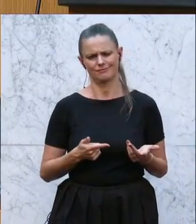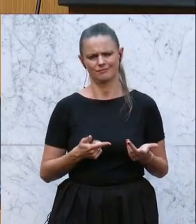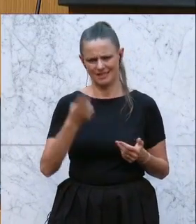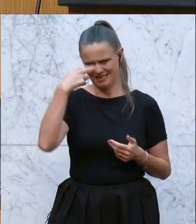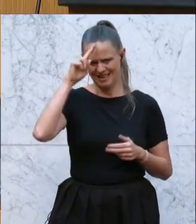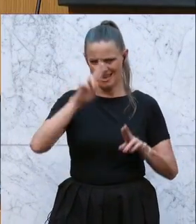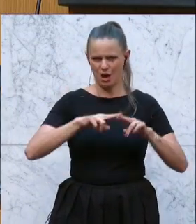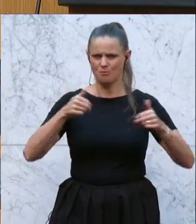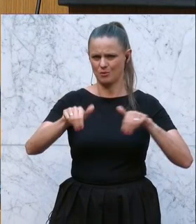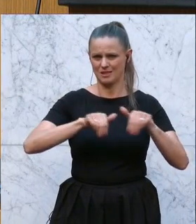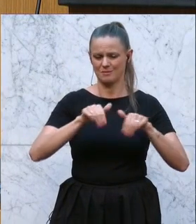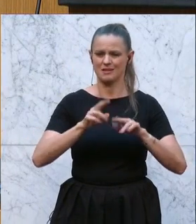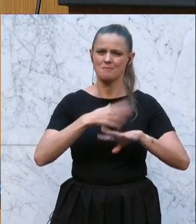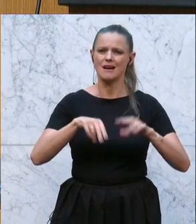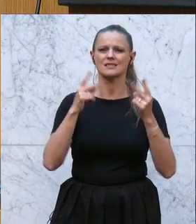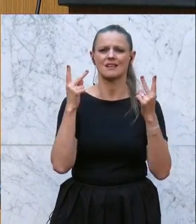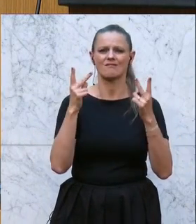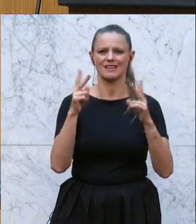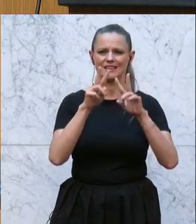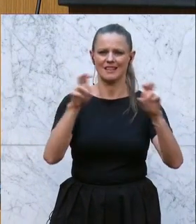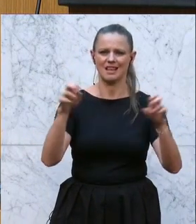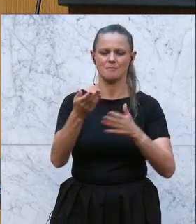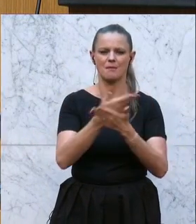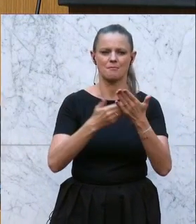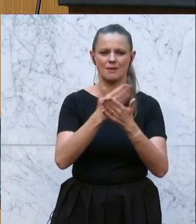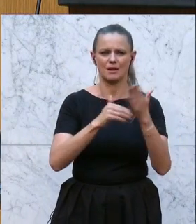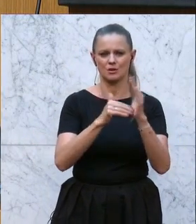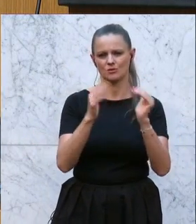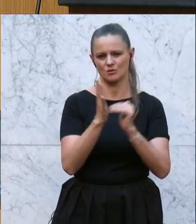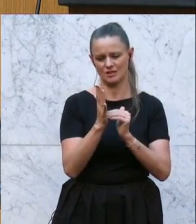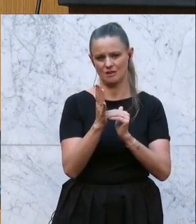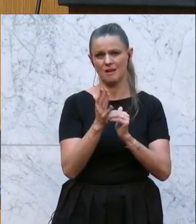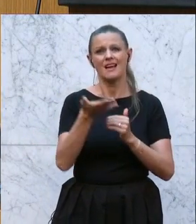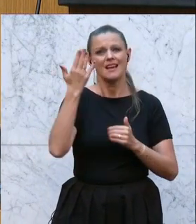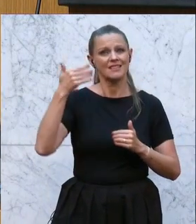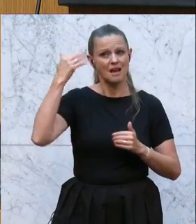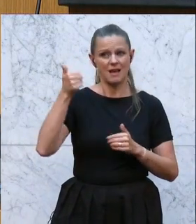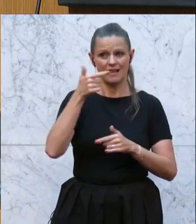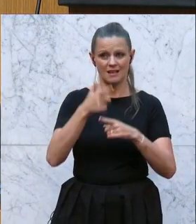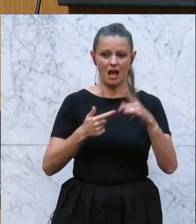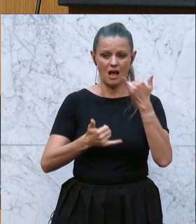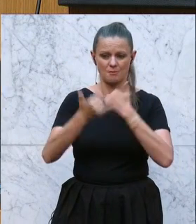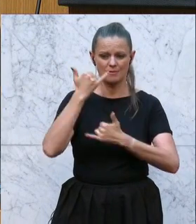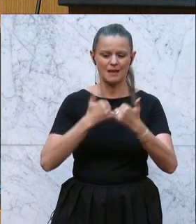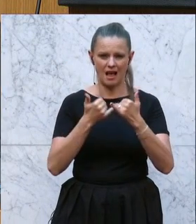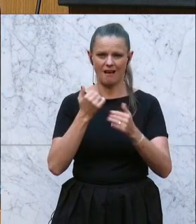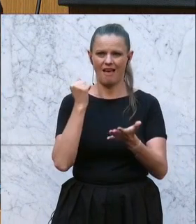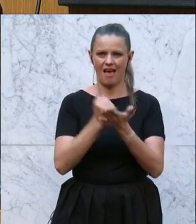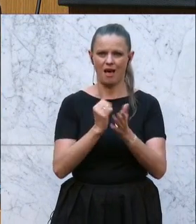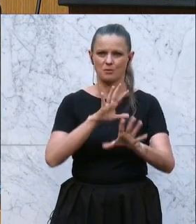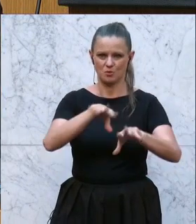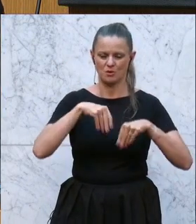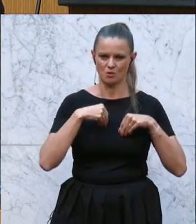die zentrale Frage in unserem Bildungssystem lautet, und die hätten Sie sich bei Ihrem Amtsantritt vor eineinhalb Jahren ja stellen müssen, die